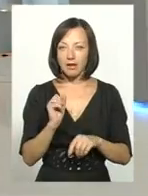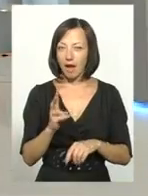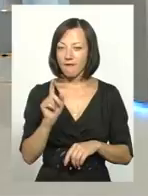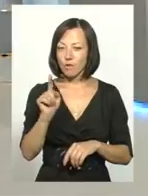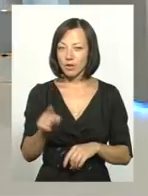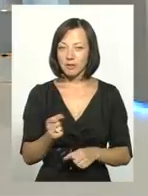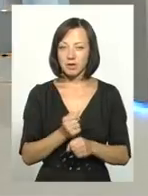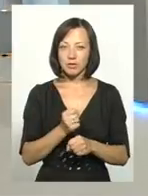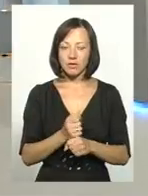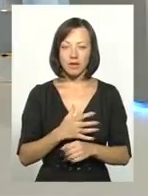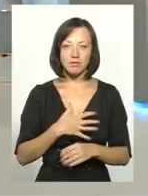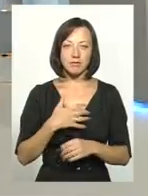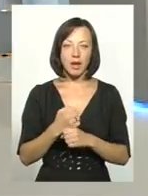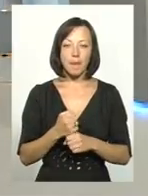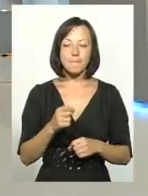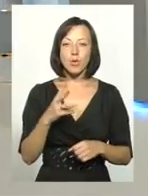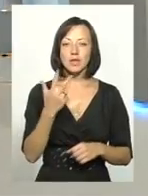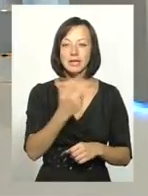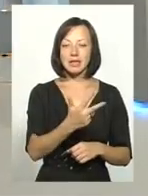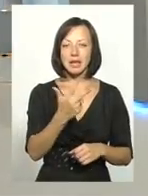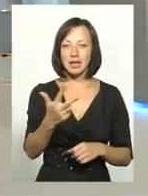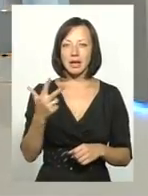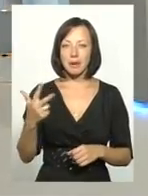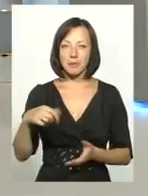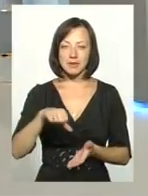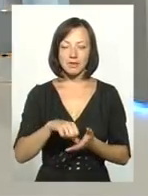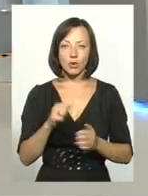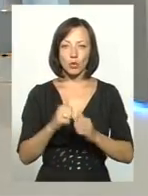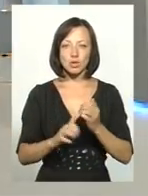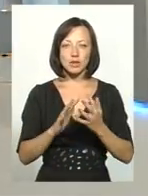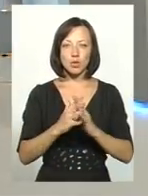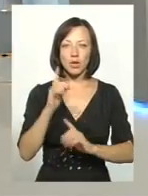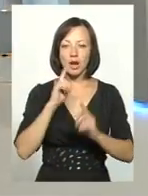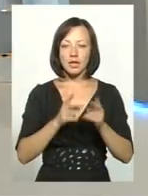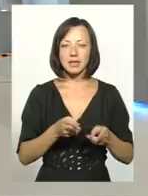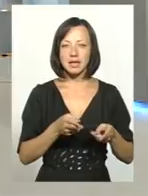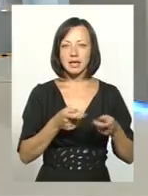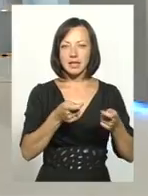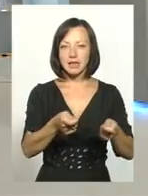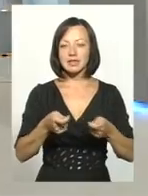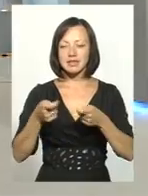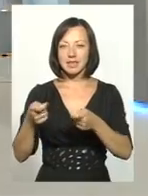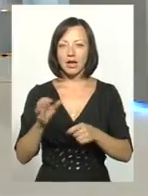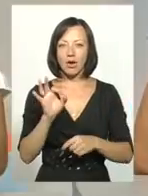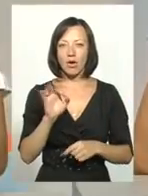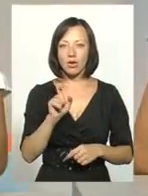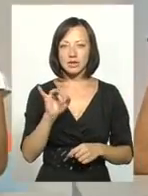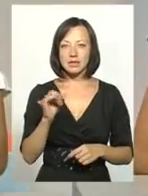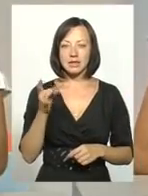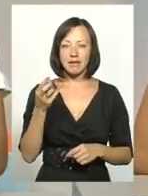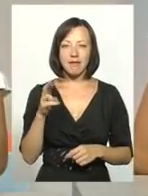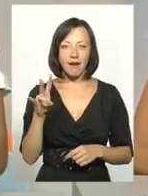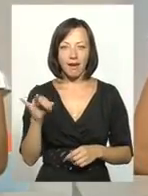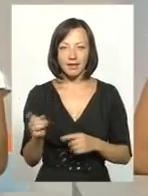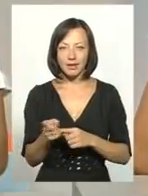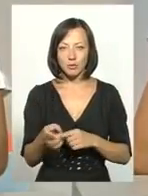принципово це по три представники з кожної сільської ради, вони їздили в Озеряни, до речі, Тернопільської області,